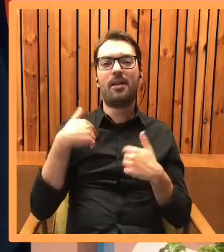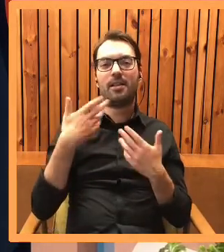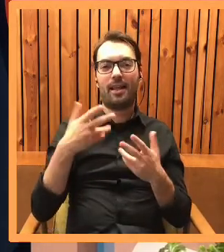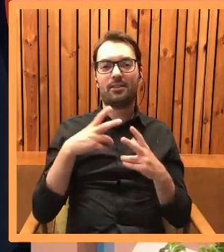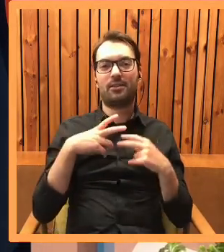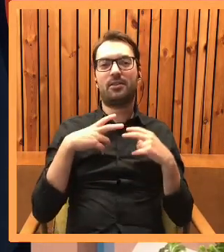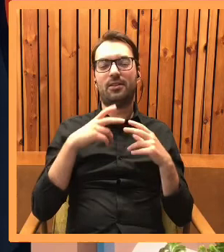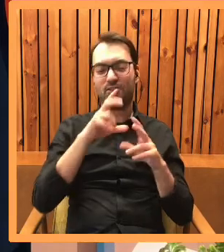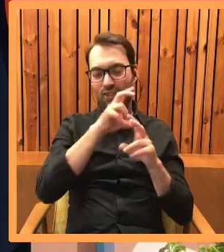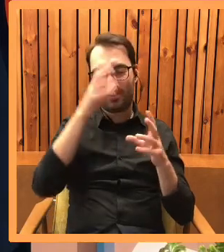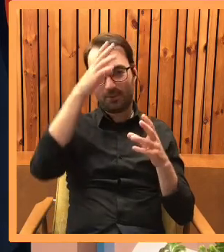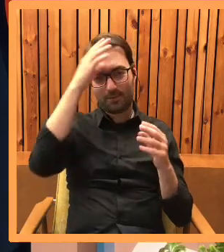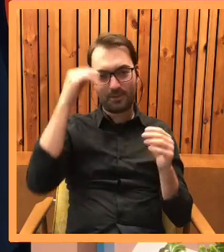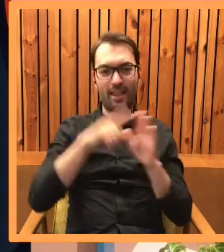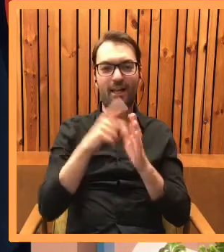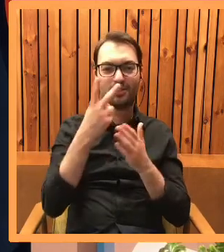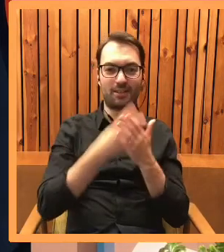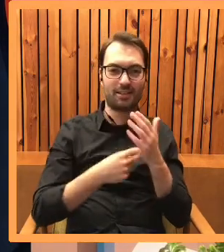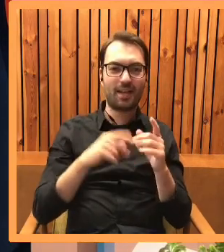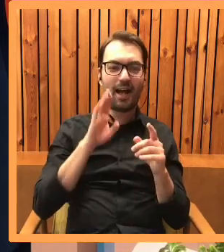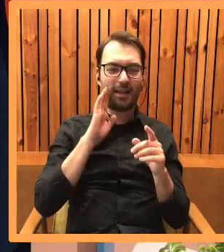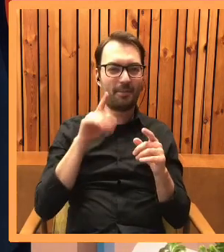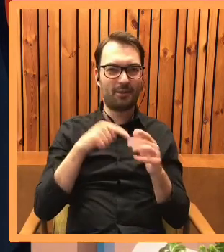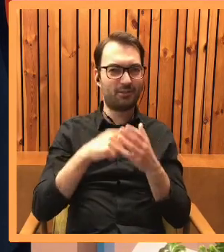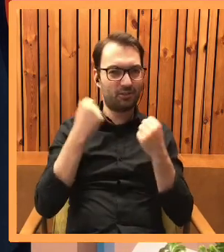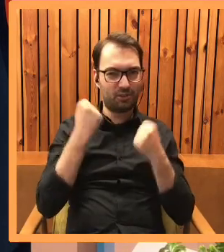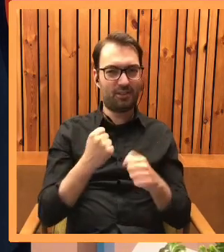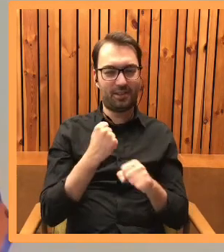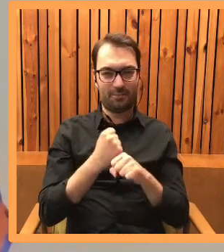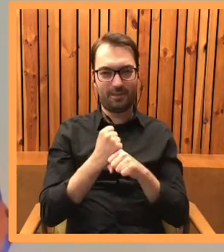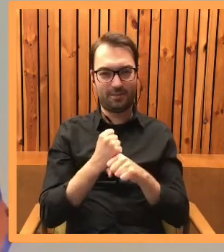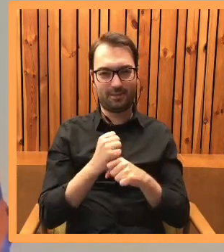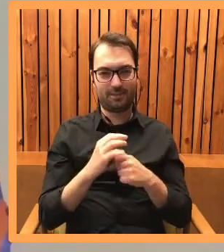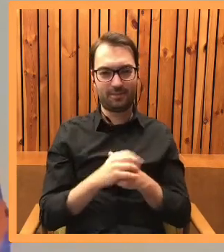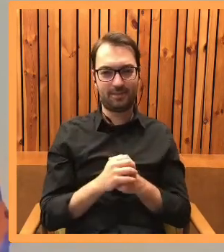czytelnikowi jest fantastyczny, ale myślę, że to jest podwójne wyzwanie dla pisarza. Mam rację, czy nie?